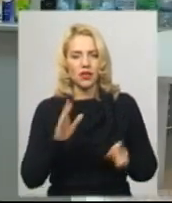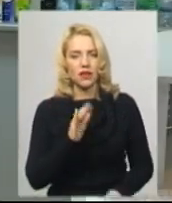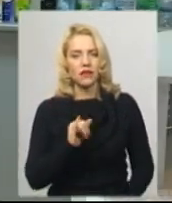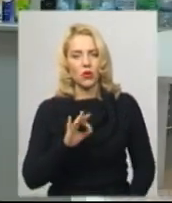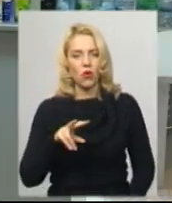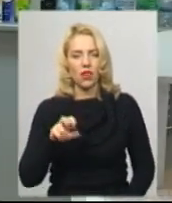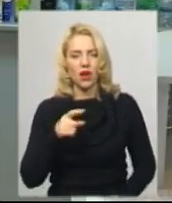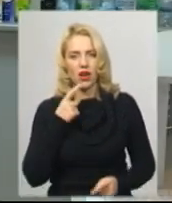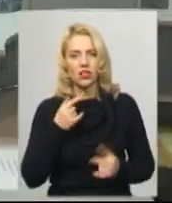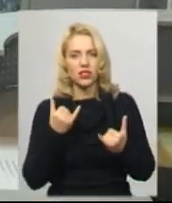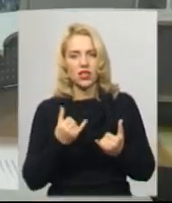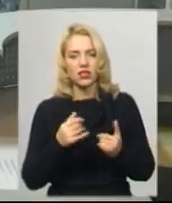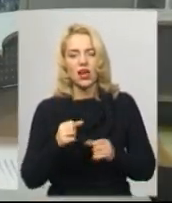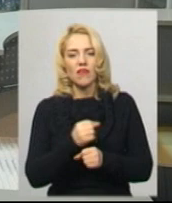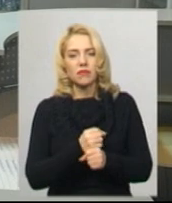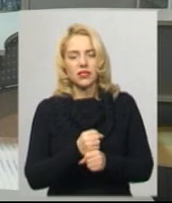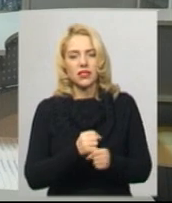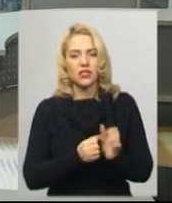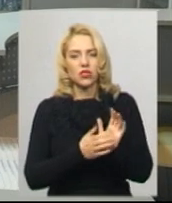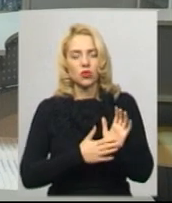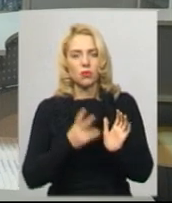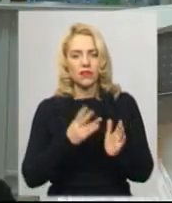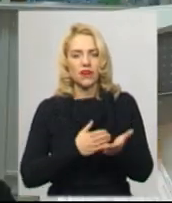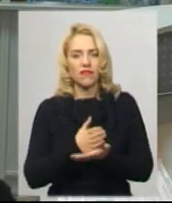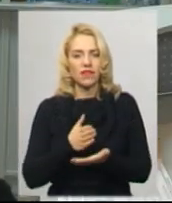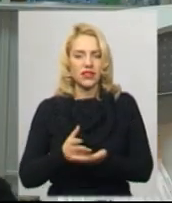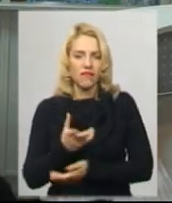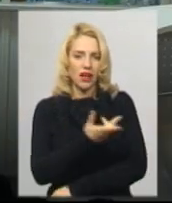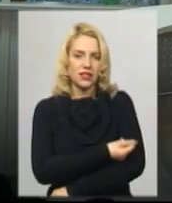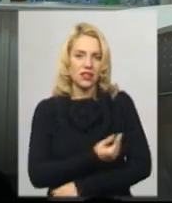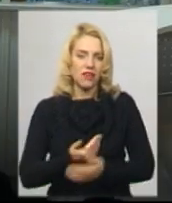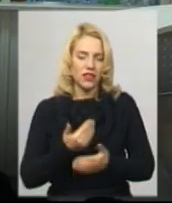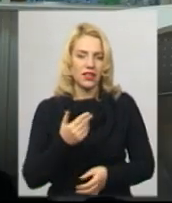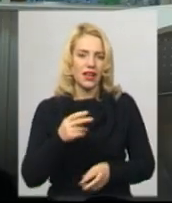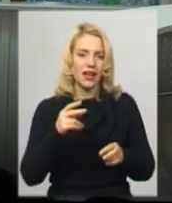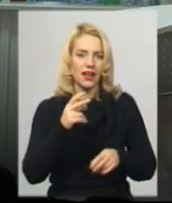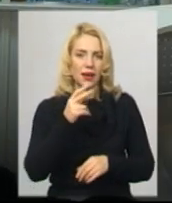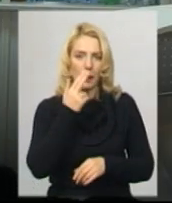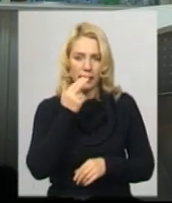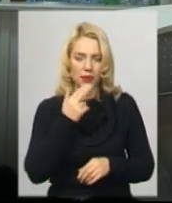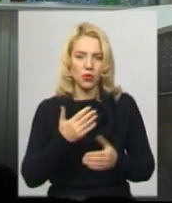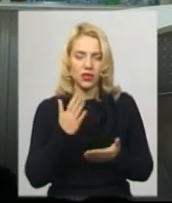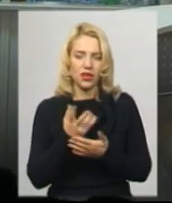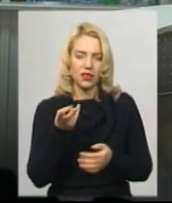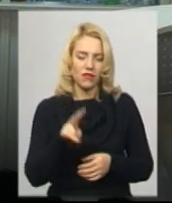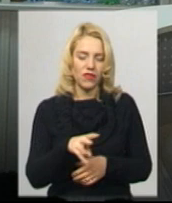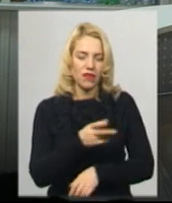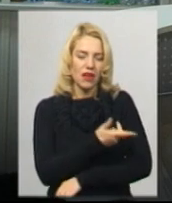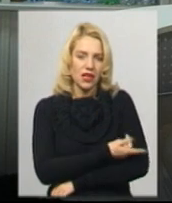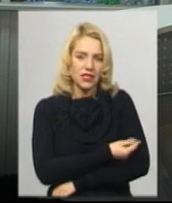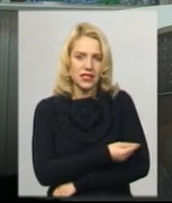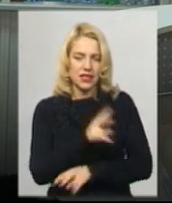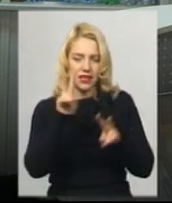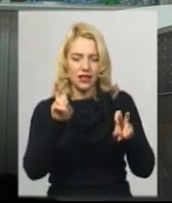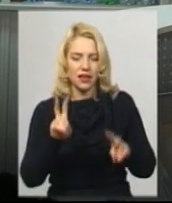каже, наразі в Україні зареєстровані два види вакцини від грипу. На даний момент в Україні зареєстровані дві вакцини від грипу.